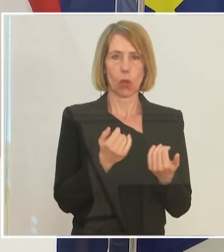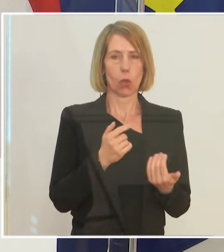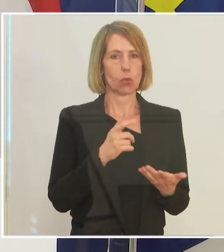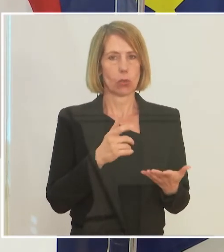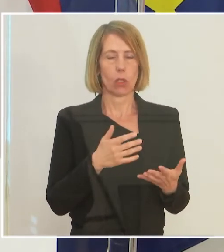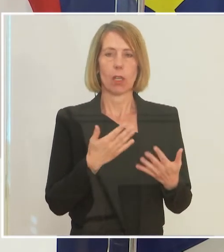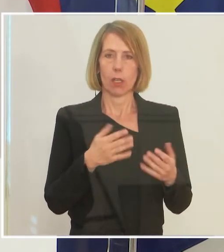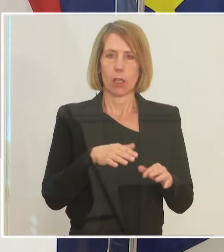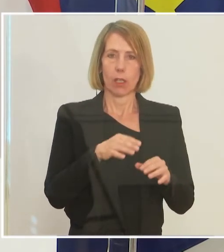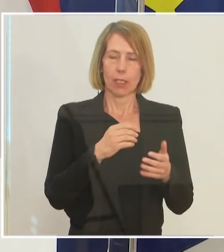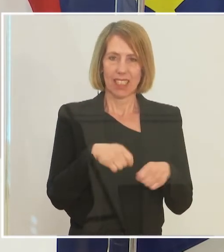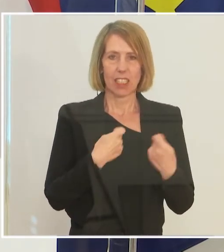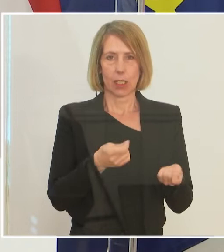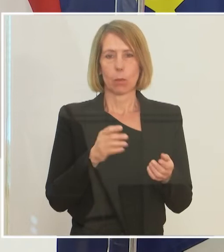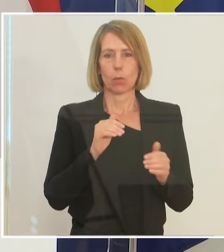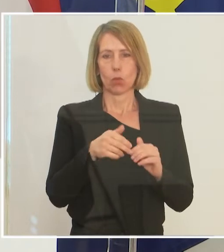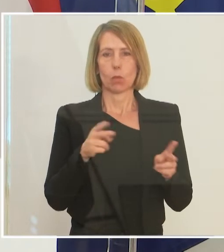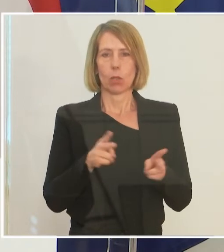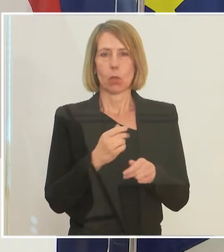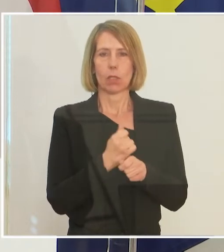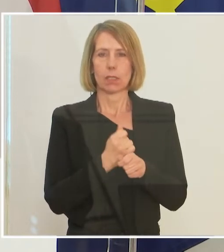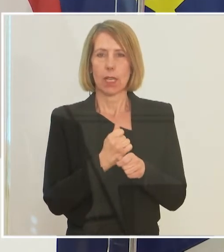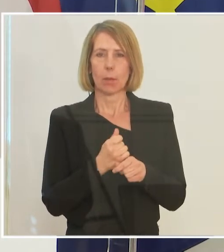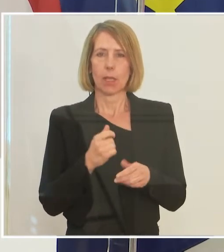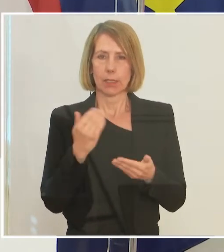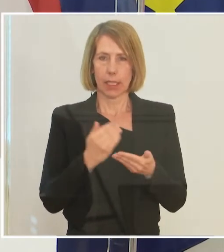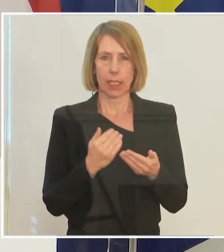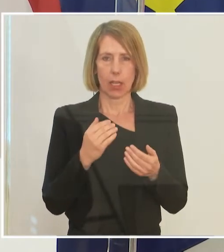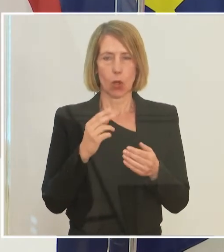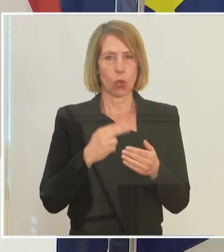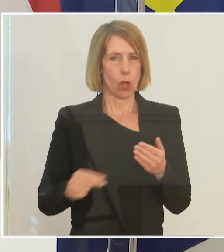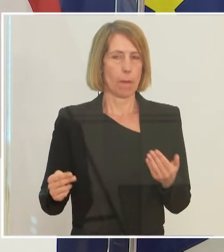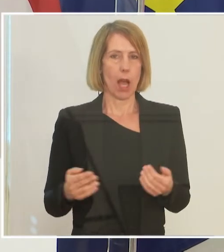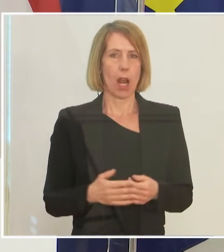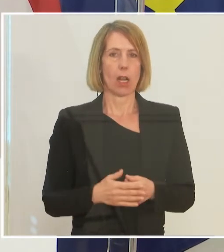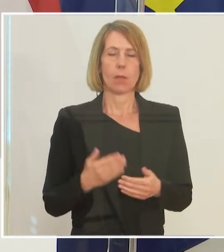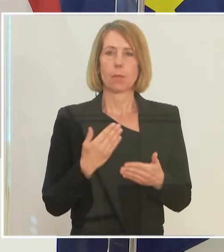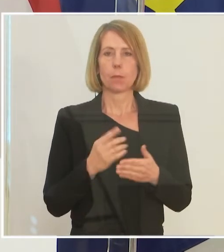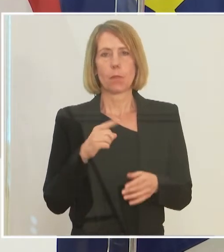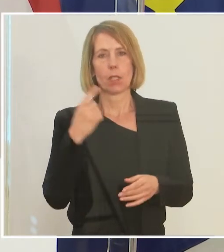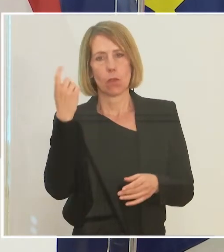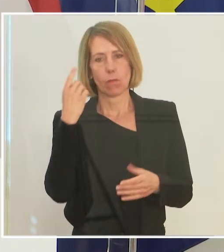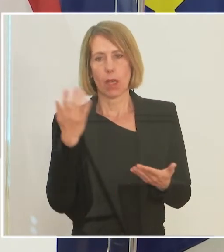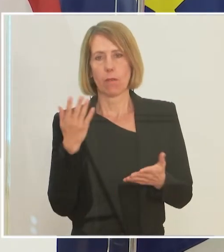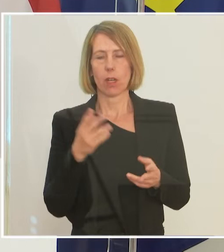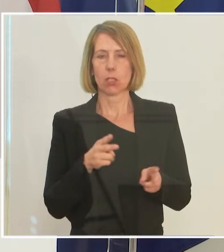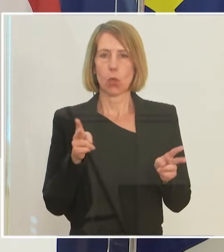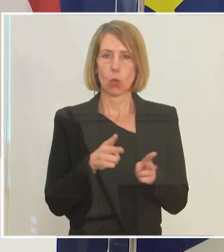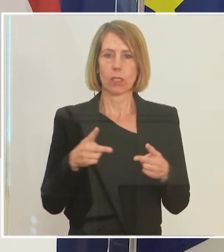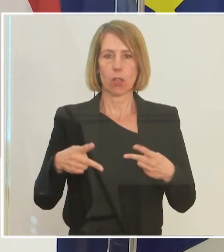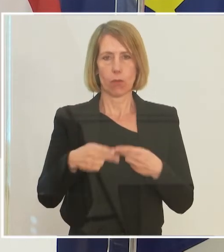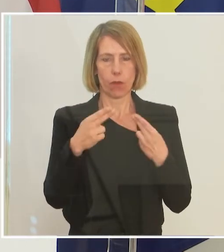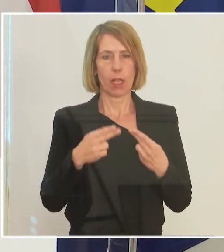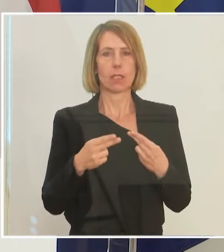Kurzarbeitsregelung hinausgeht. Aber die Unsicherheit wird sich reduzieren. Deshalb sind wir eher dafür, eine kürzere Phase